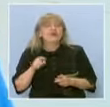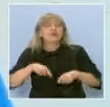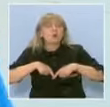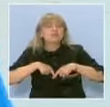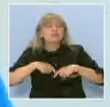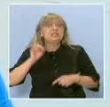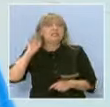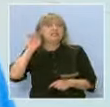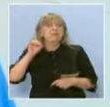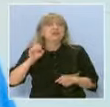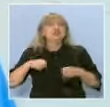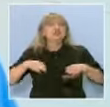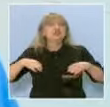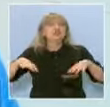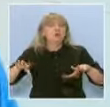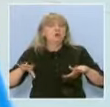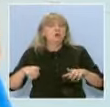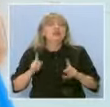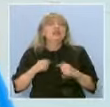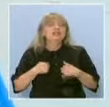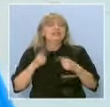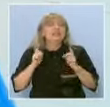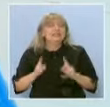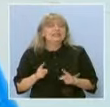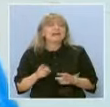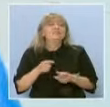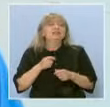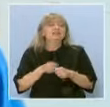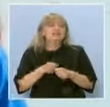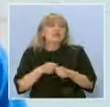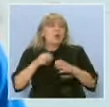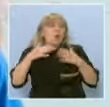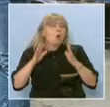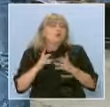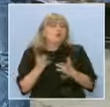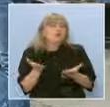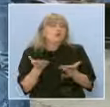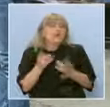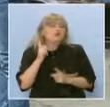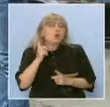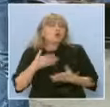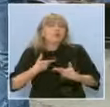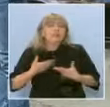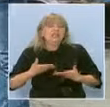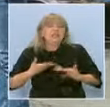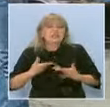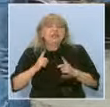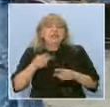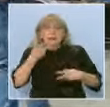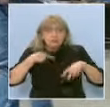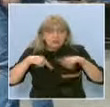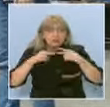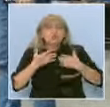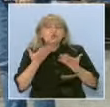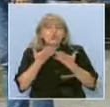свободен, т.е. ние трябва да се самоактуализираме и оформяме по начин, по който ние искаме. Трябва да изучаваме себе си,